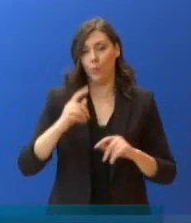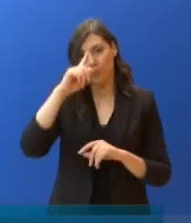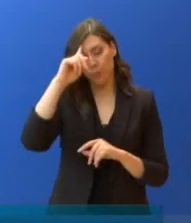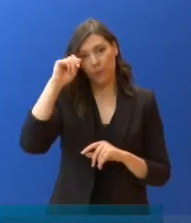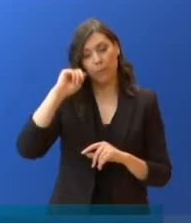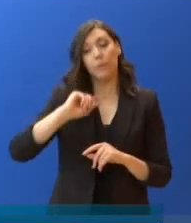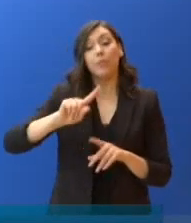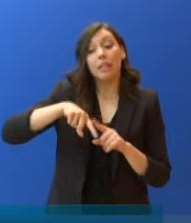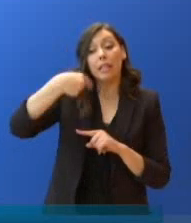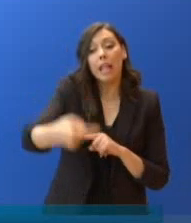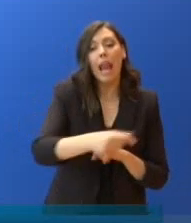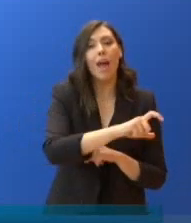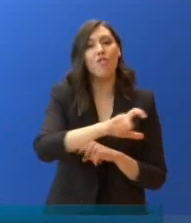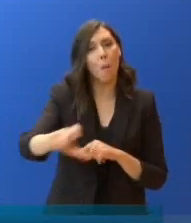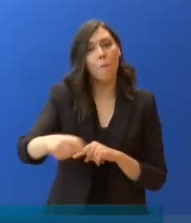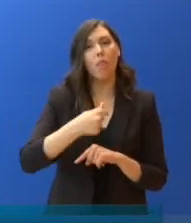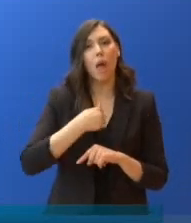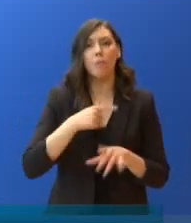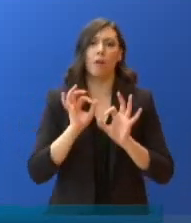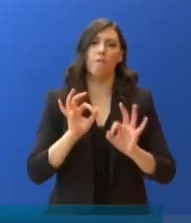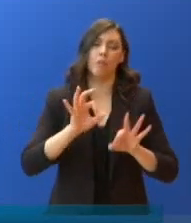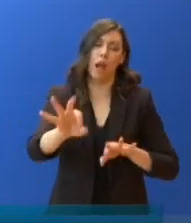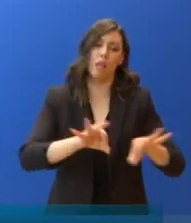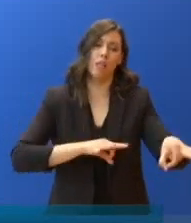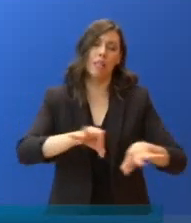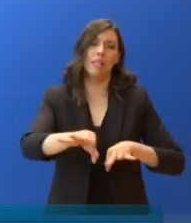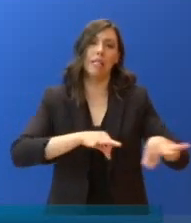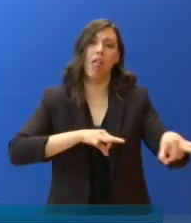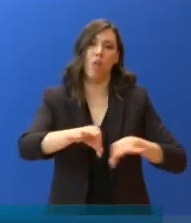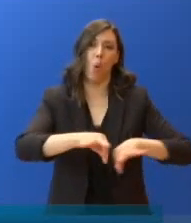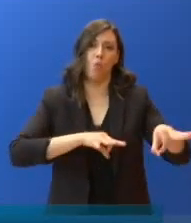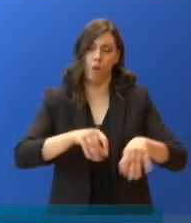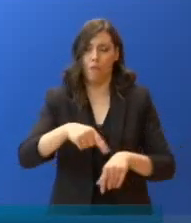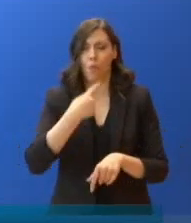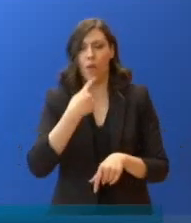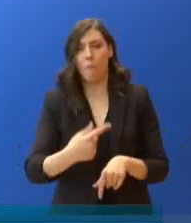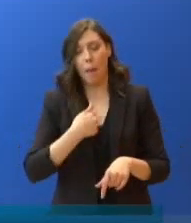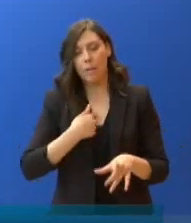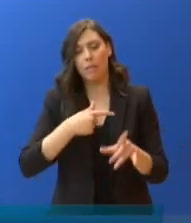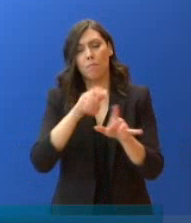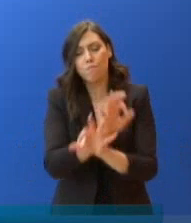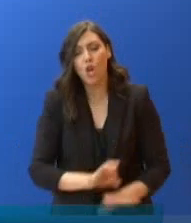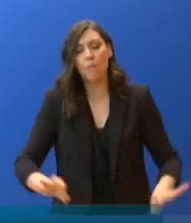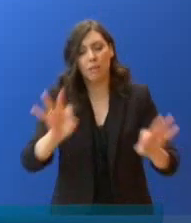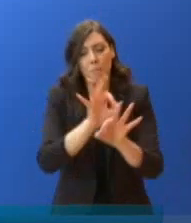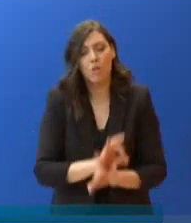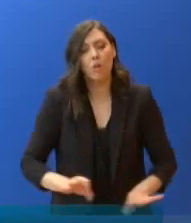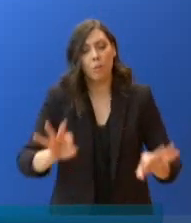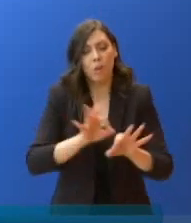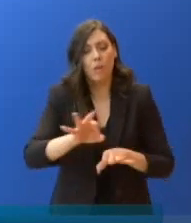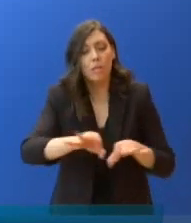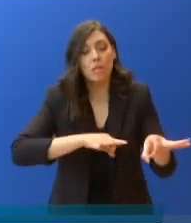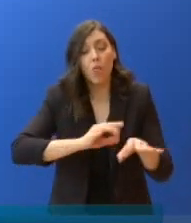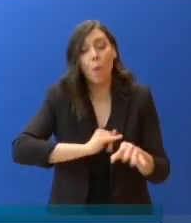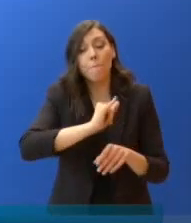εμείς θα προχωρούμε συνεχώς στην κατάρτιση και ολοκλήρωση του σχεδίου, όπως είπαμε, σταδιακής μετάβασης προς την κανονικότητα,